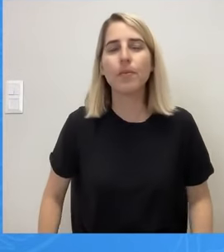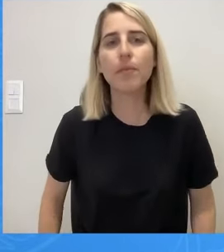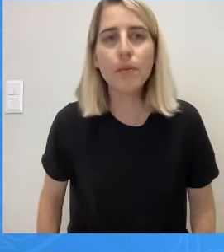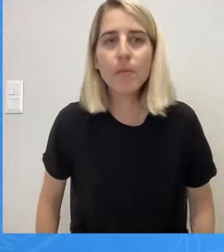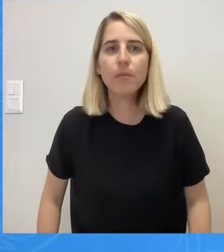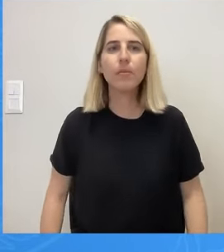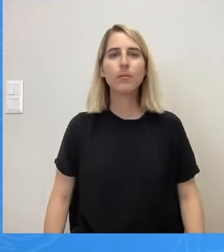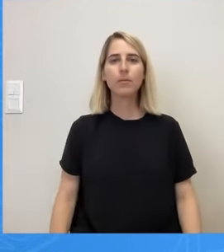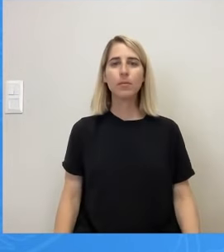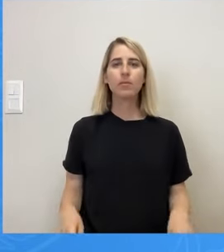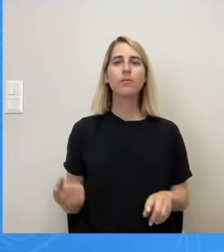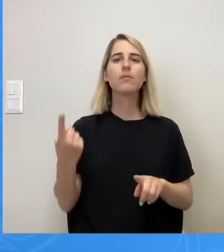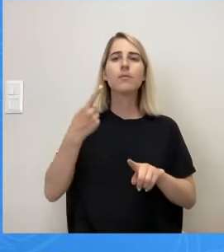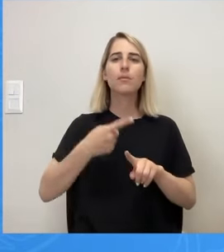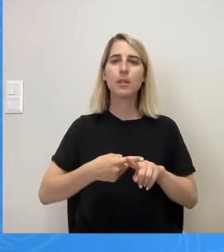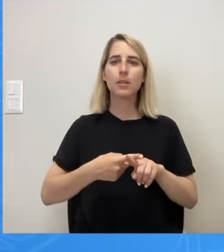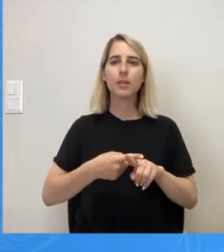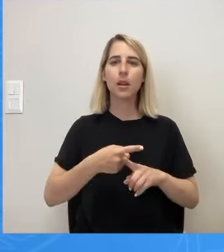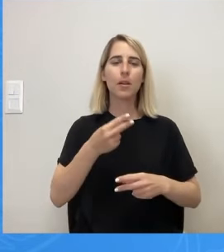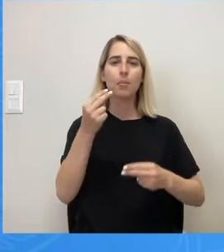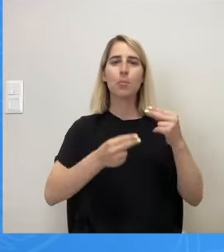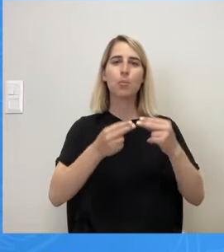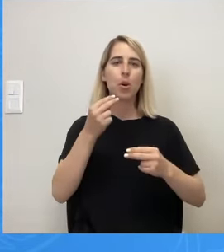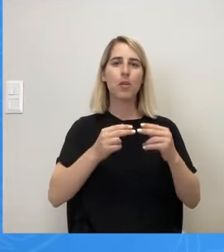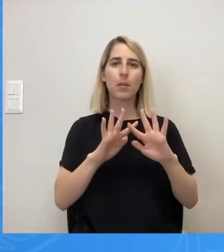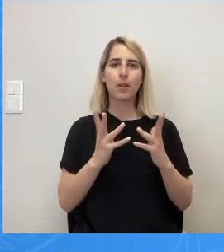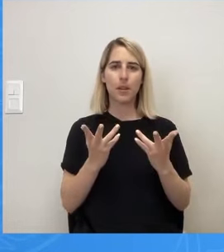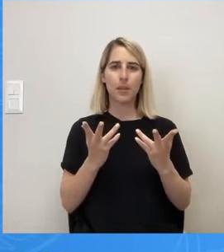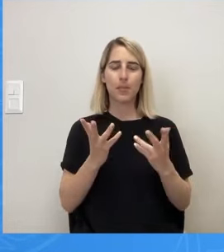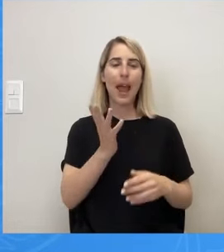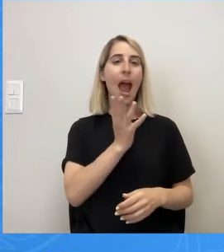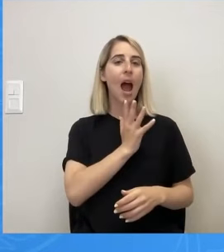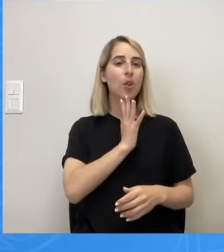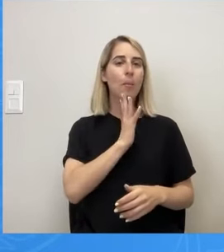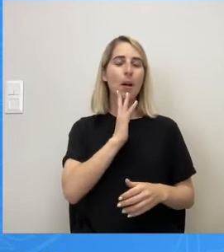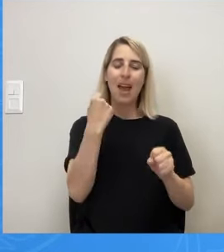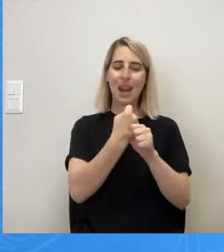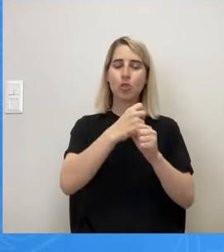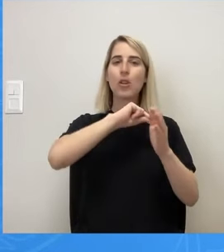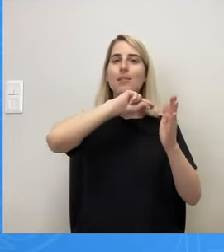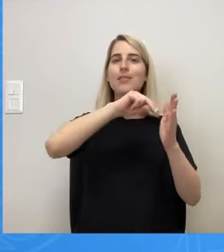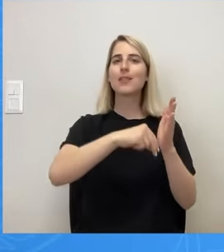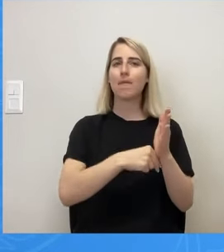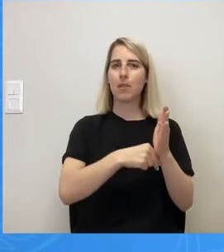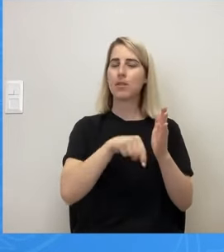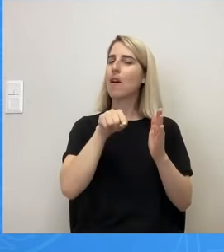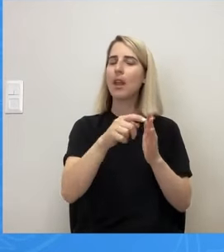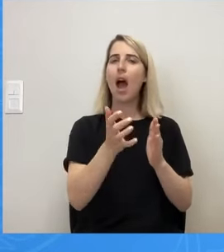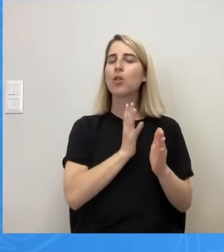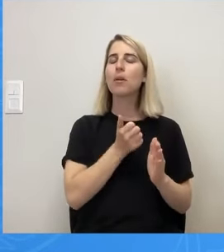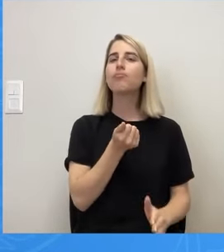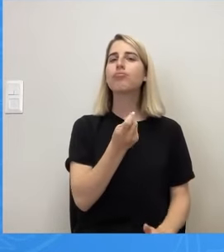ότι οι εργαζόμενοι με σύμβαση μίσθωση έργου στο Δήμο που είναι πολλοί και ειδικά όσοι από